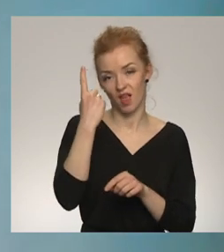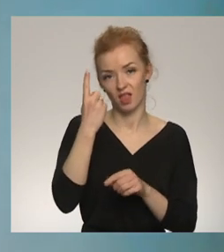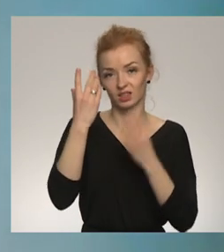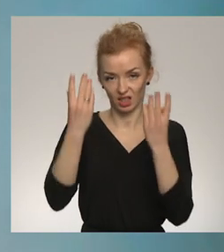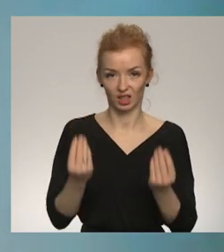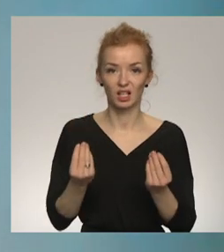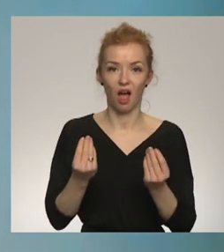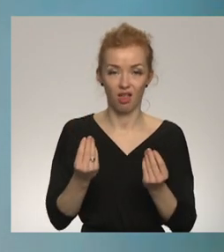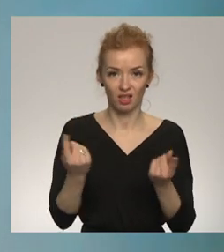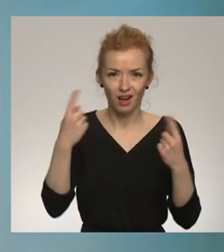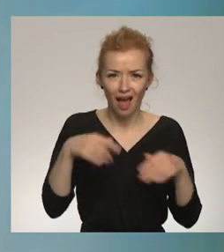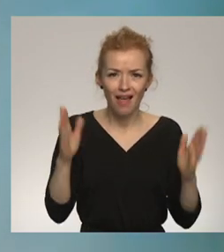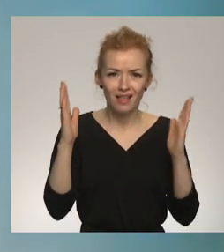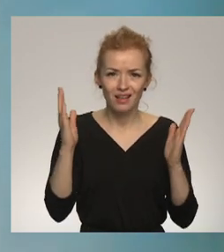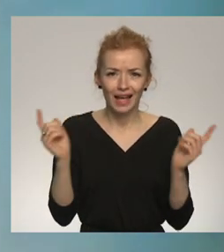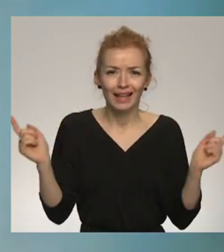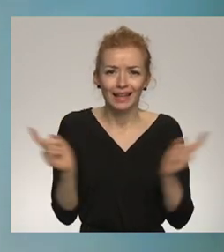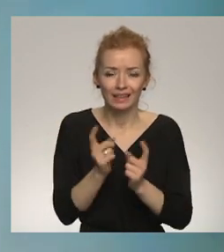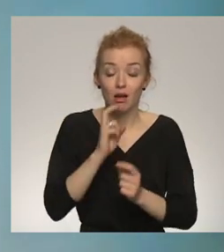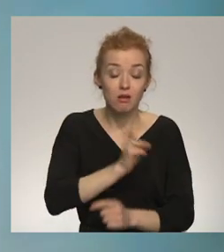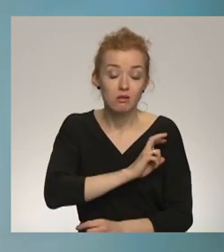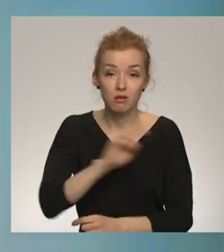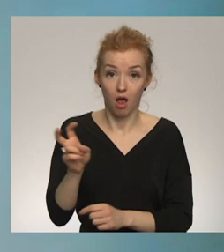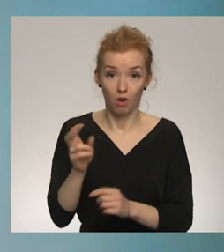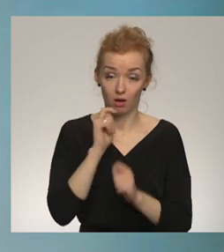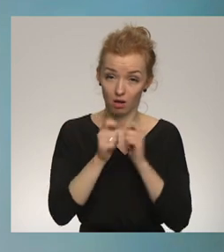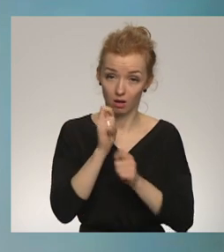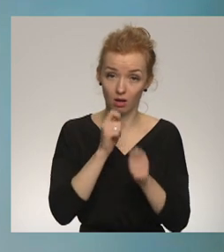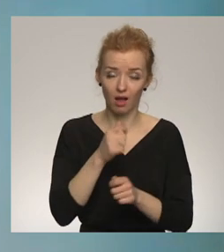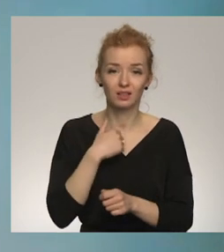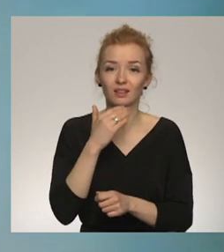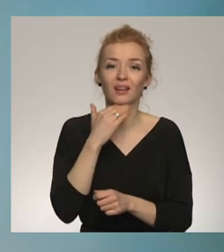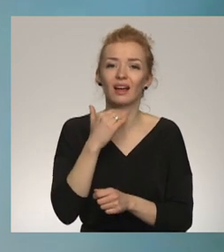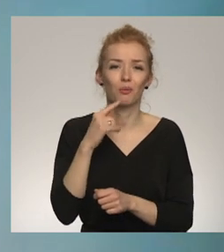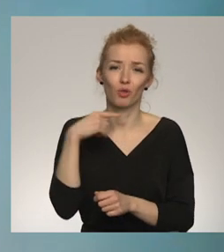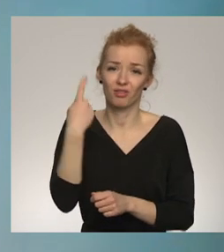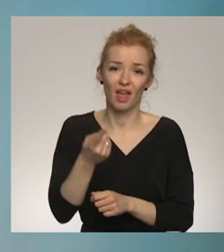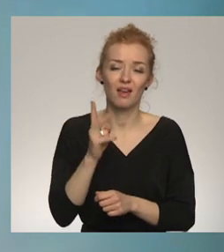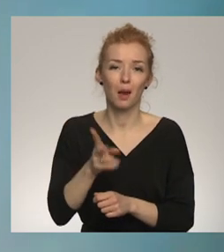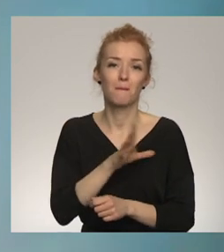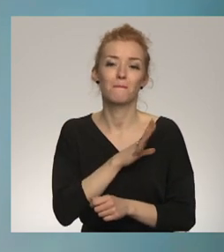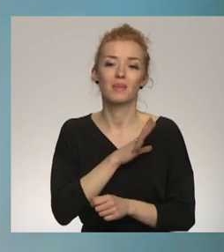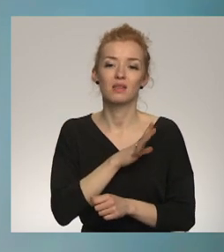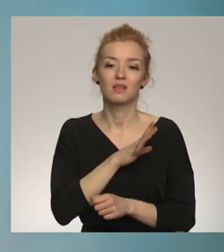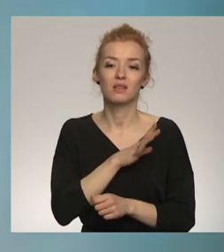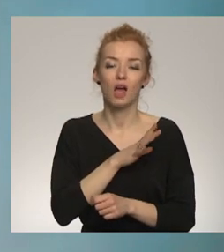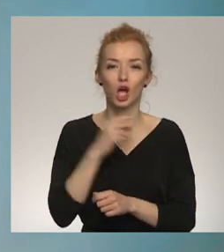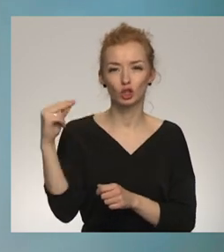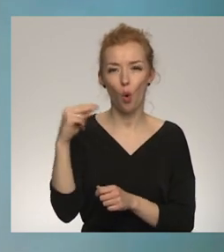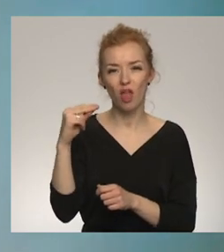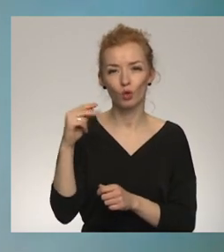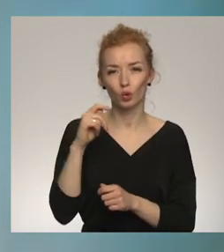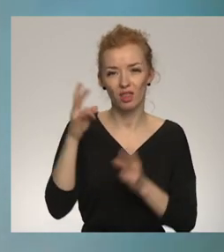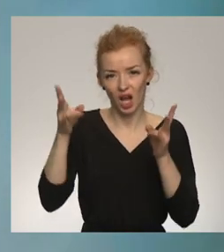tik īsa laika, varētu teikt, rekords ātras. Man negribas atsaukties uz to, ka bija Zolotūdes